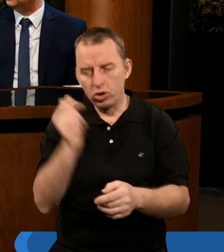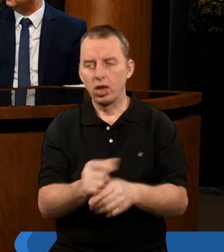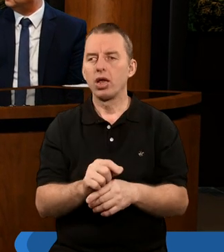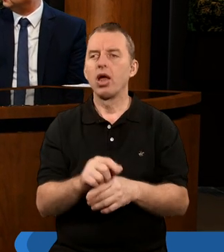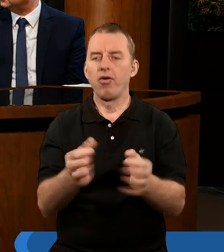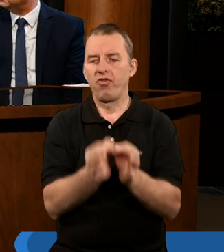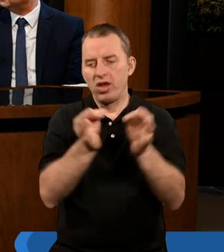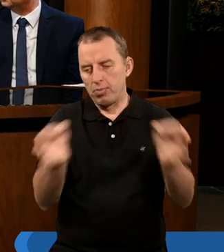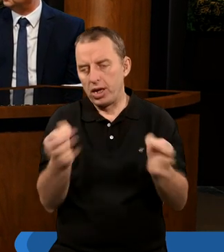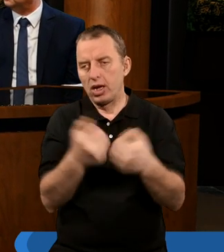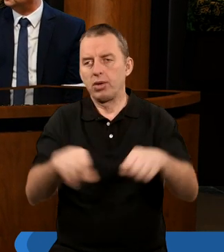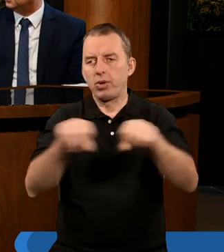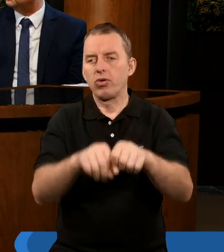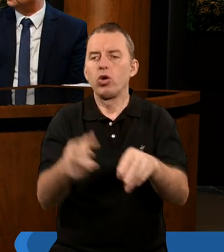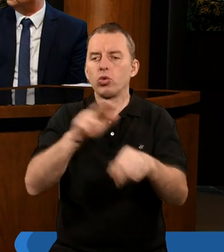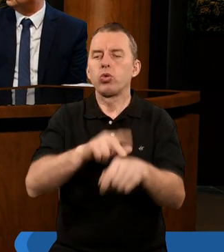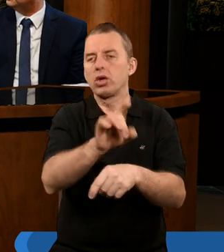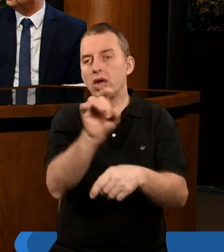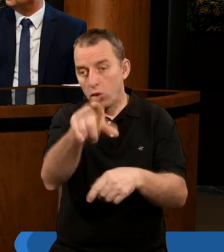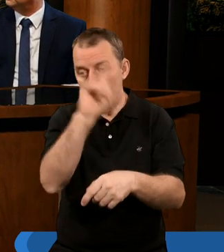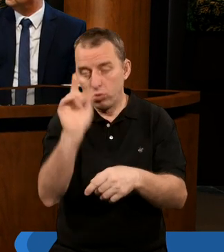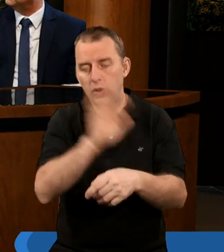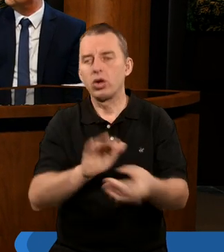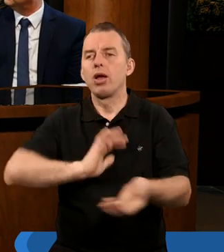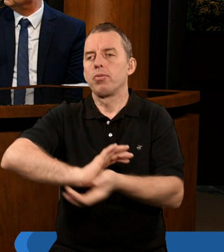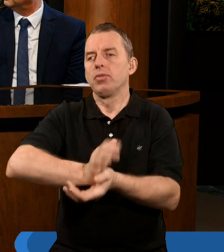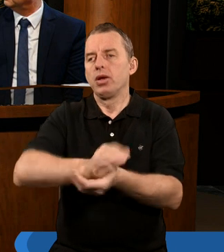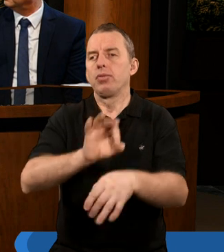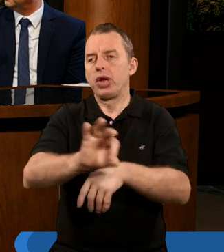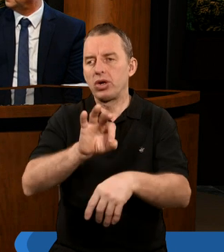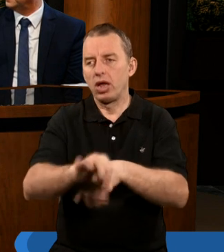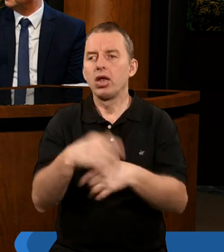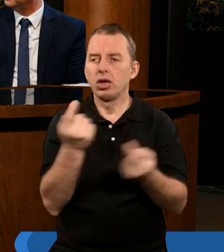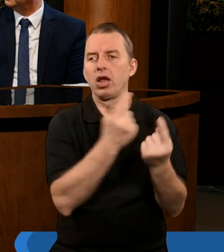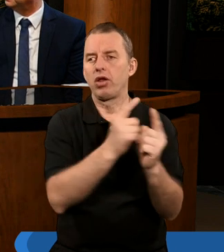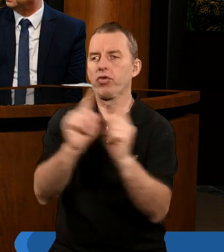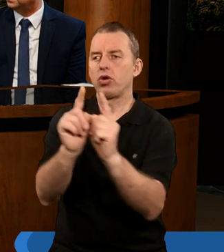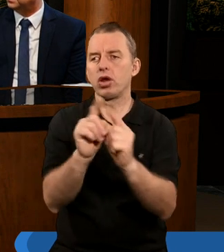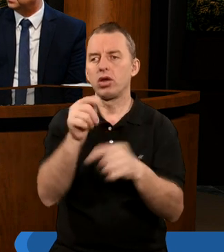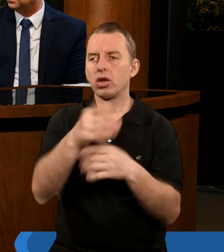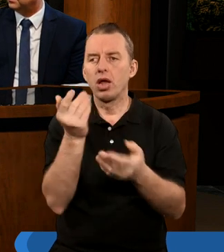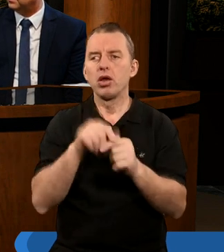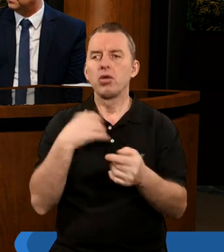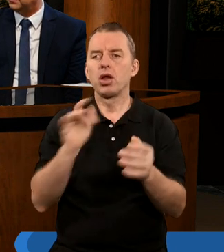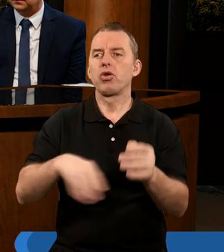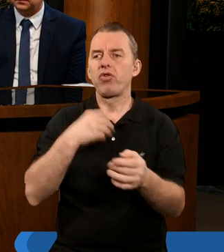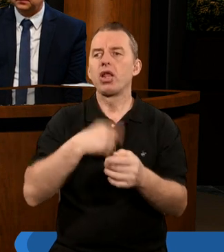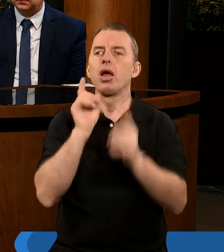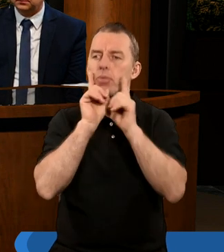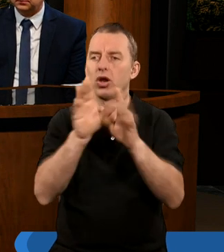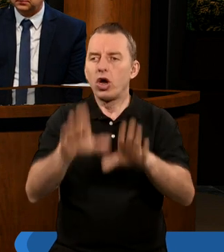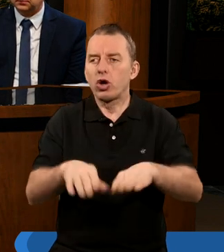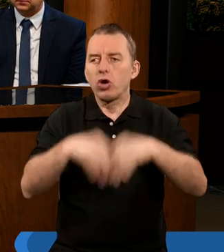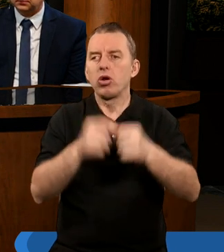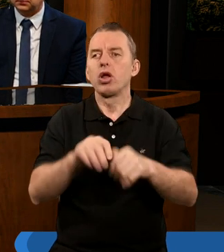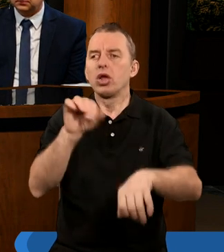wymierza sprawiedliwość tym, którzy go prześladują. Ja jeszcze chciałabym zwrócić uwagę właśnie to pytanie. Kiedyż Panie Święty i prawdziwy